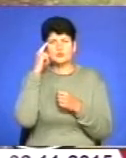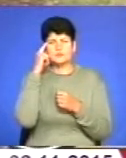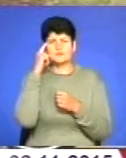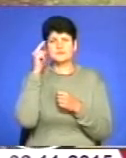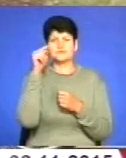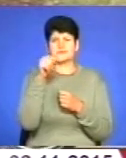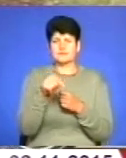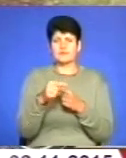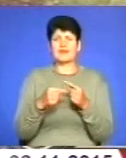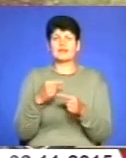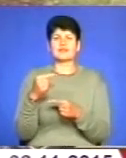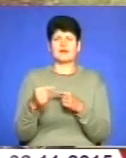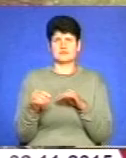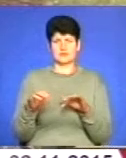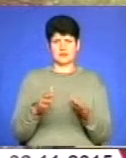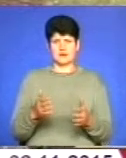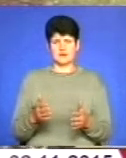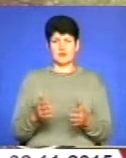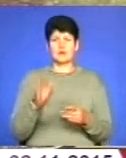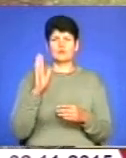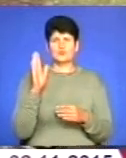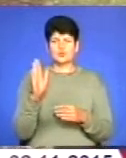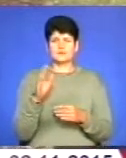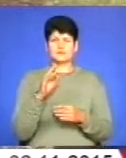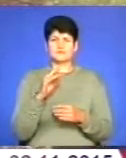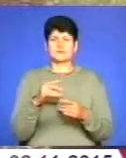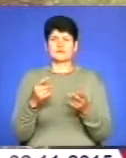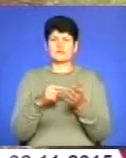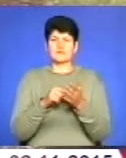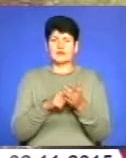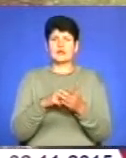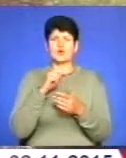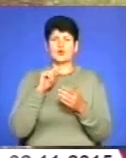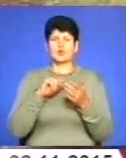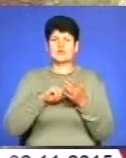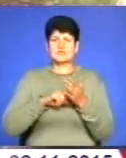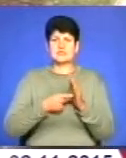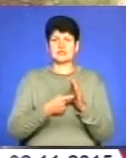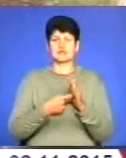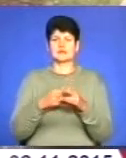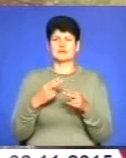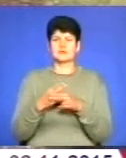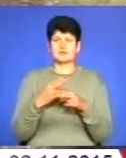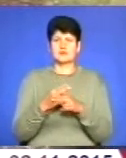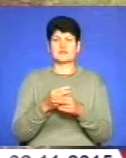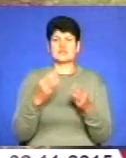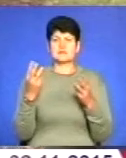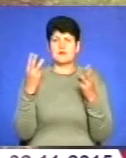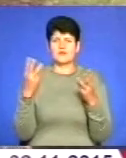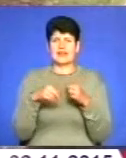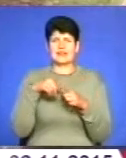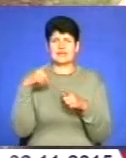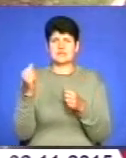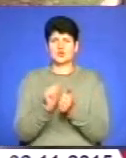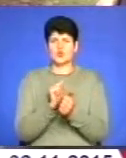наслідками такої діяльності, тому буде доречно наголосити саме на шкоді від спалювання листя сухої